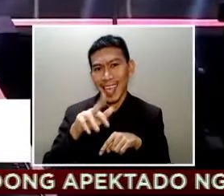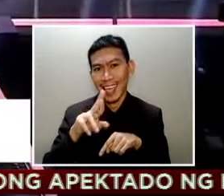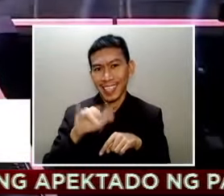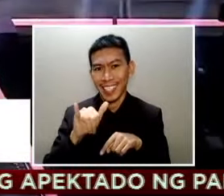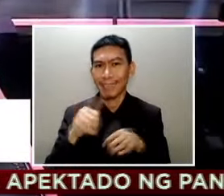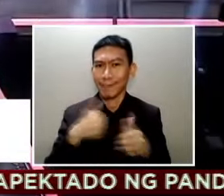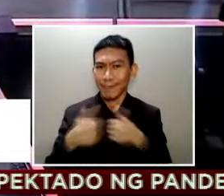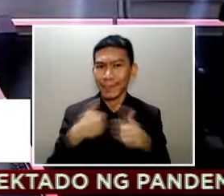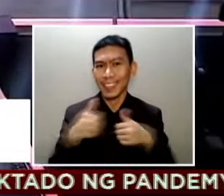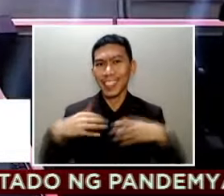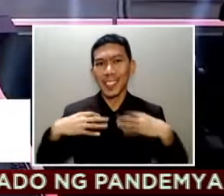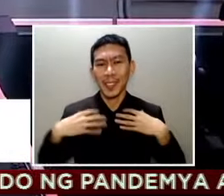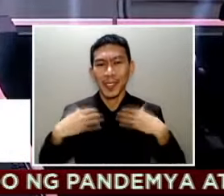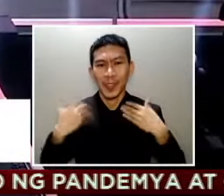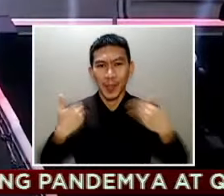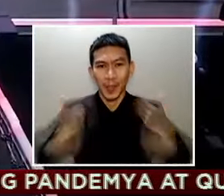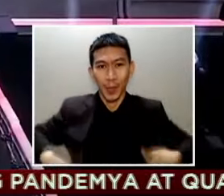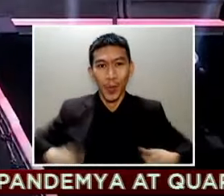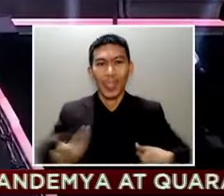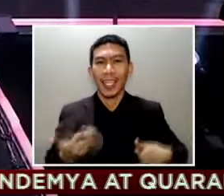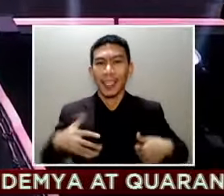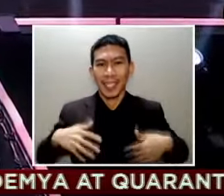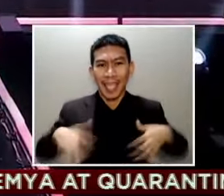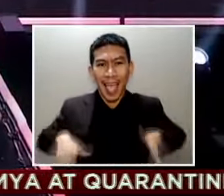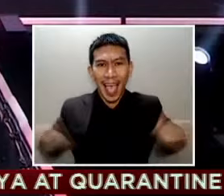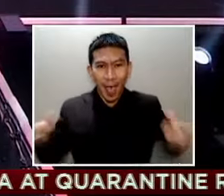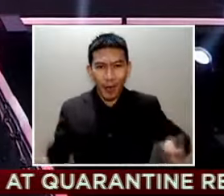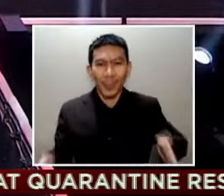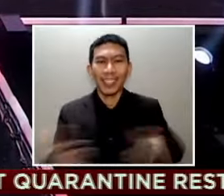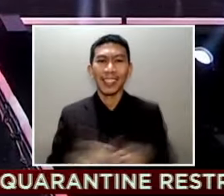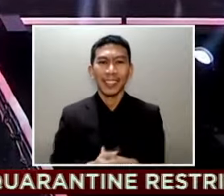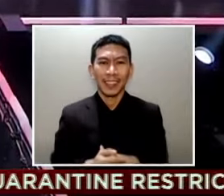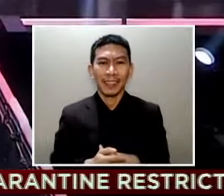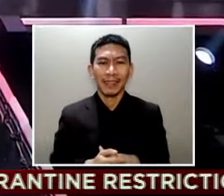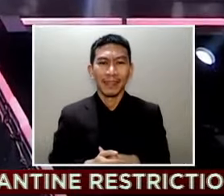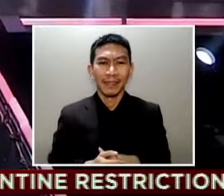MJ Felipe, ABS-CBN News, Florida, USA.